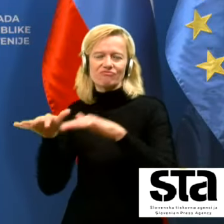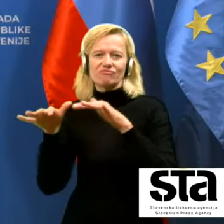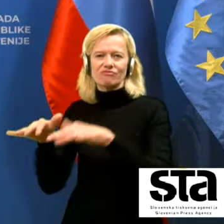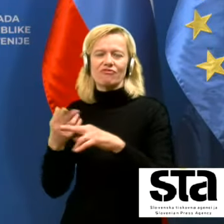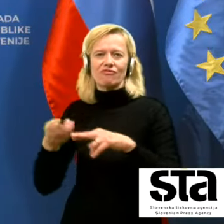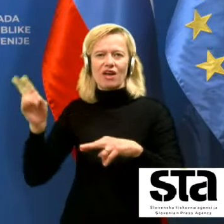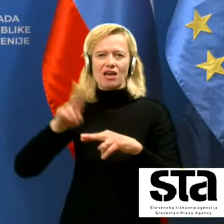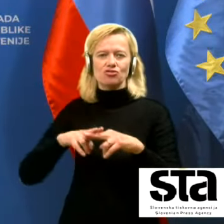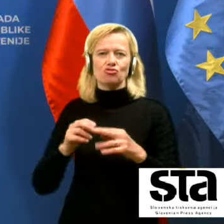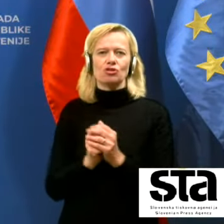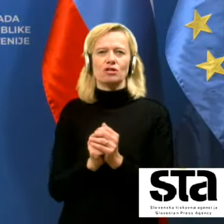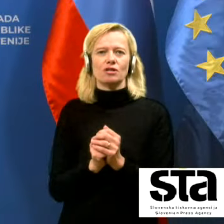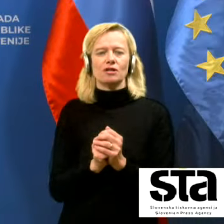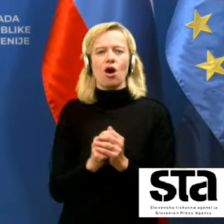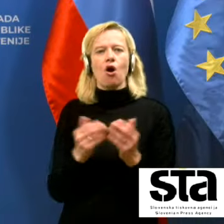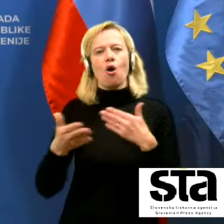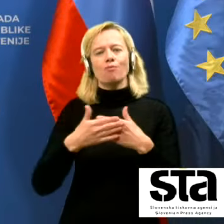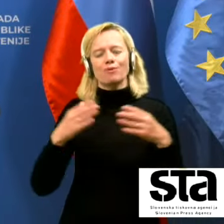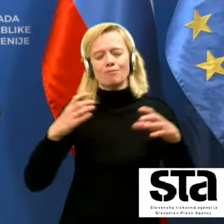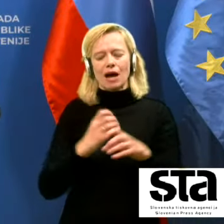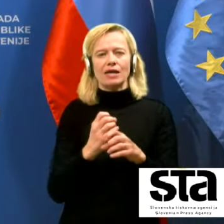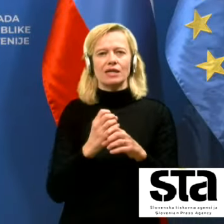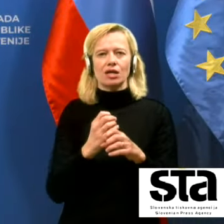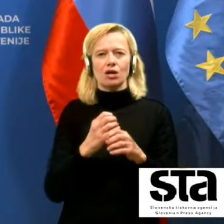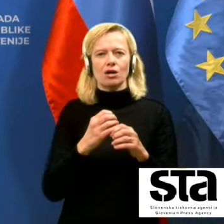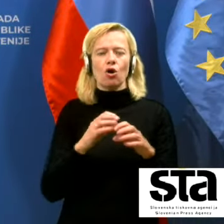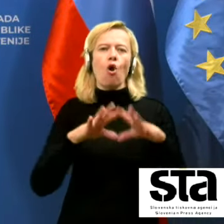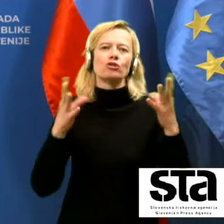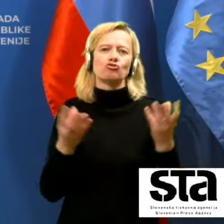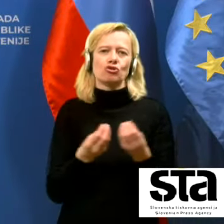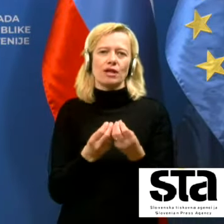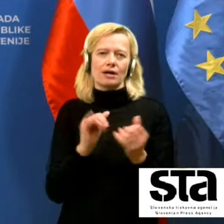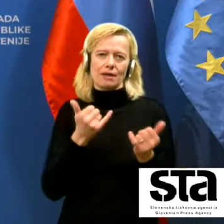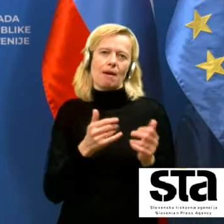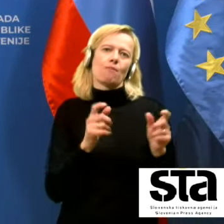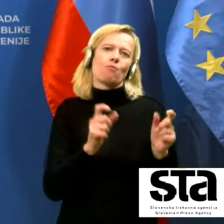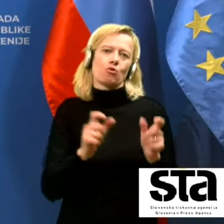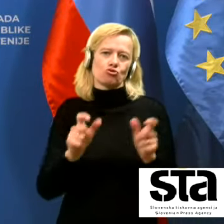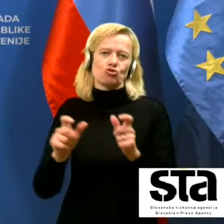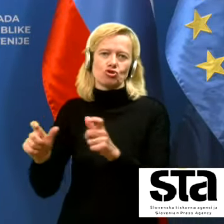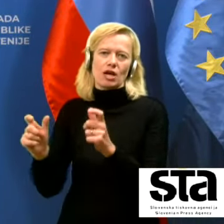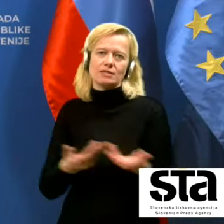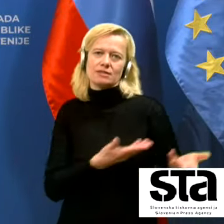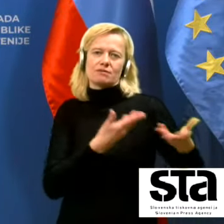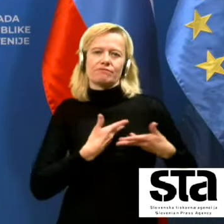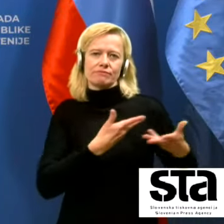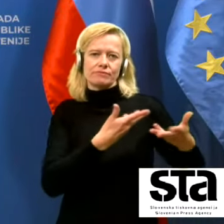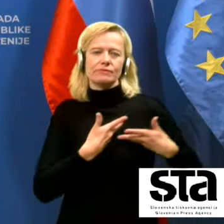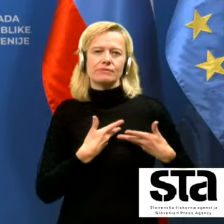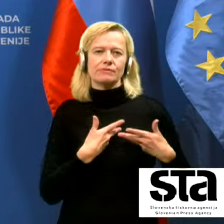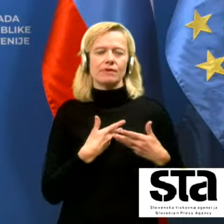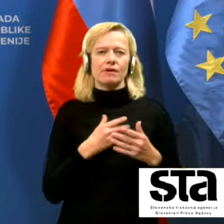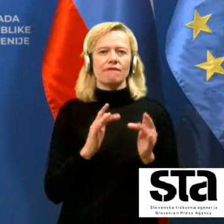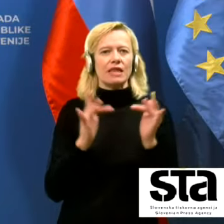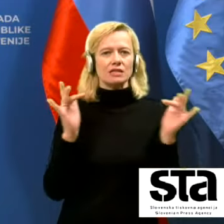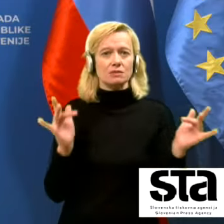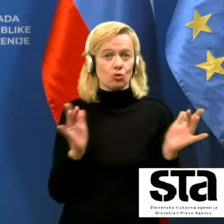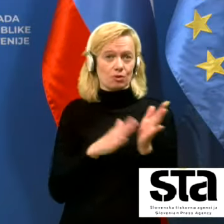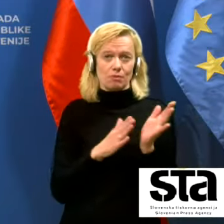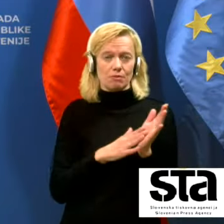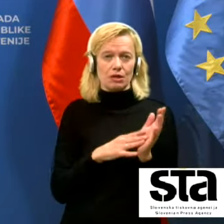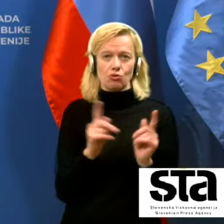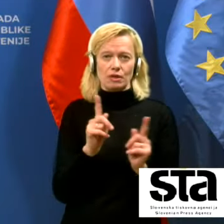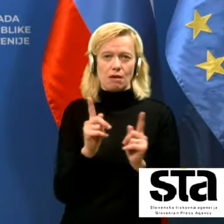mehnih količinah pač upočasnjena dinamika in v nasprotnem primeru ne bi bilo